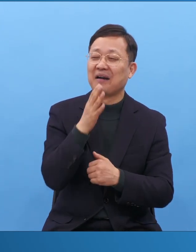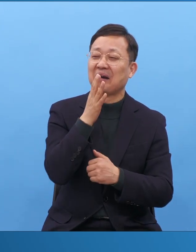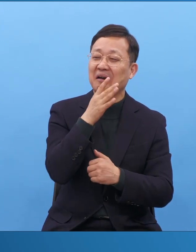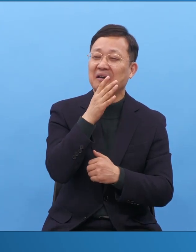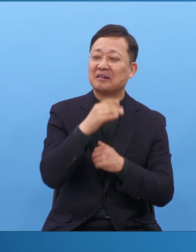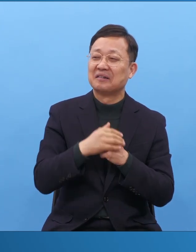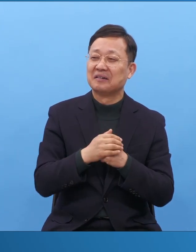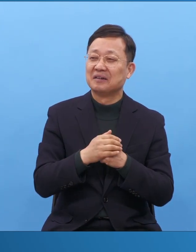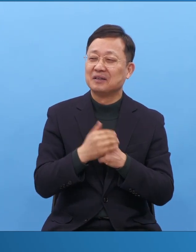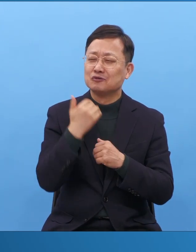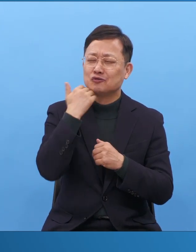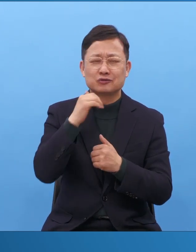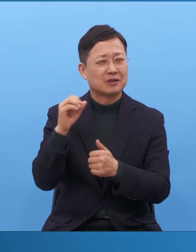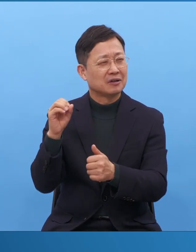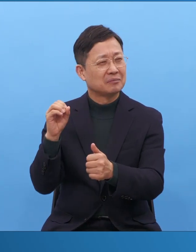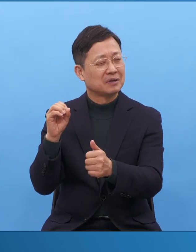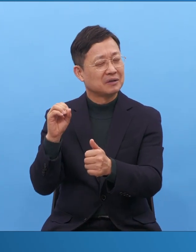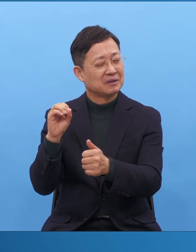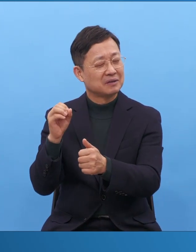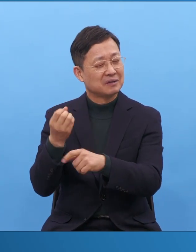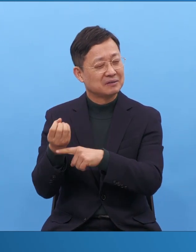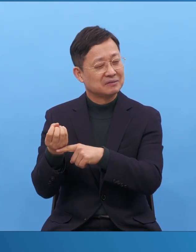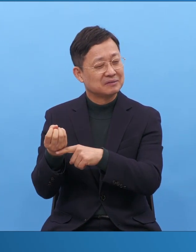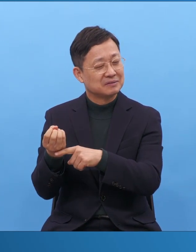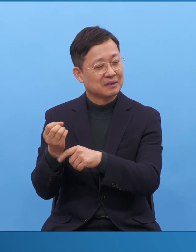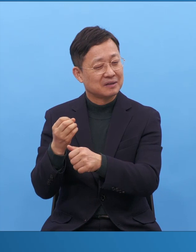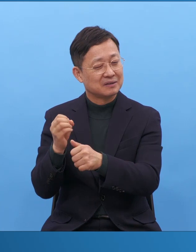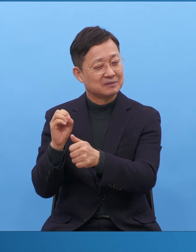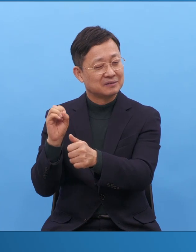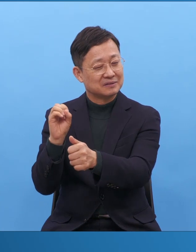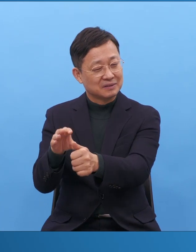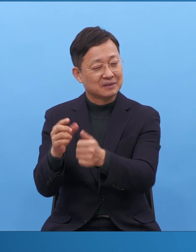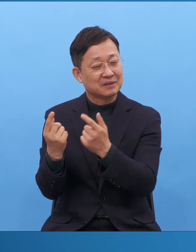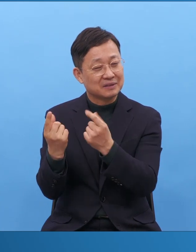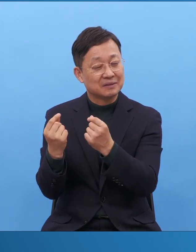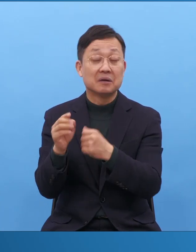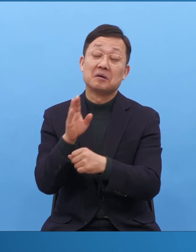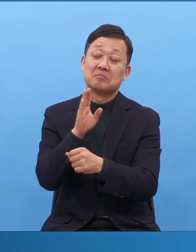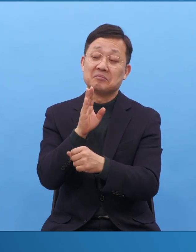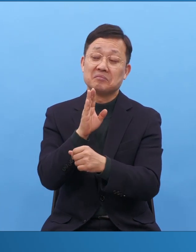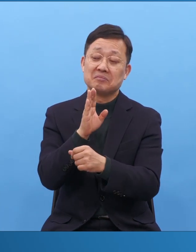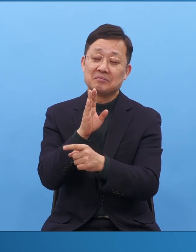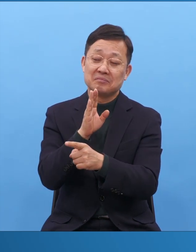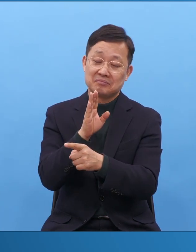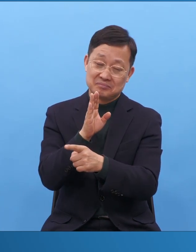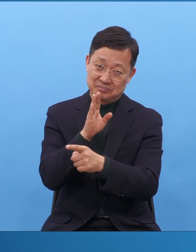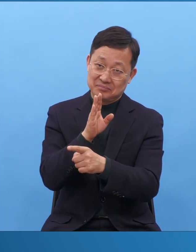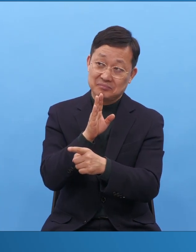다른 사람이 그렇게 얘기를 한 거 같죠. 어떤 면에서는 맞는 말입니다.